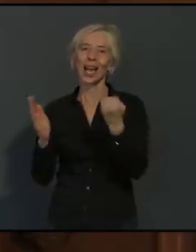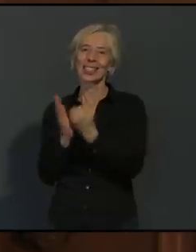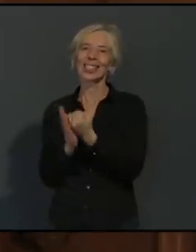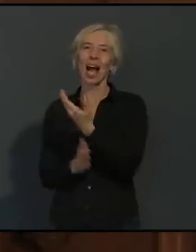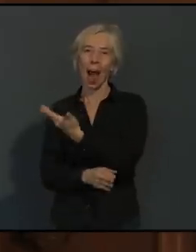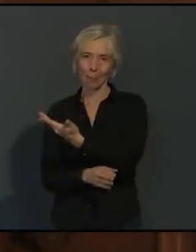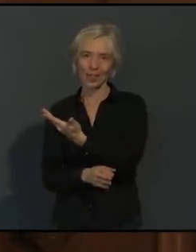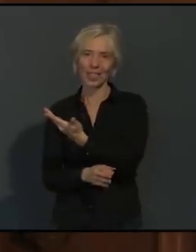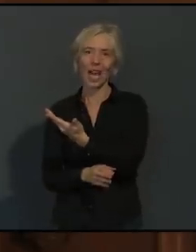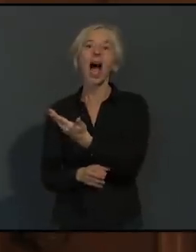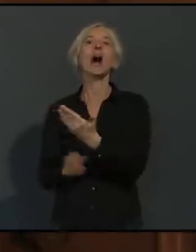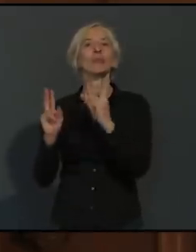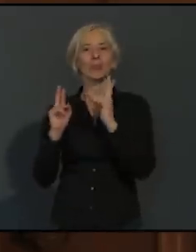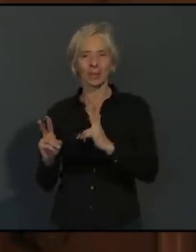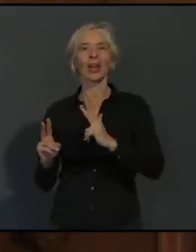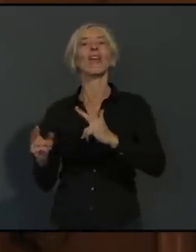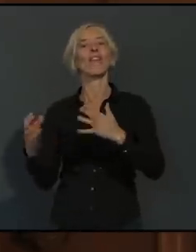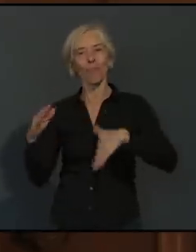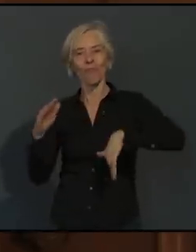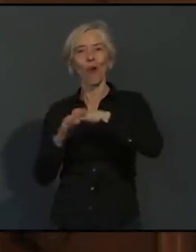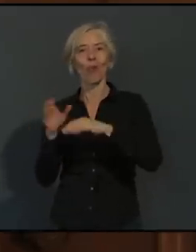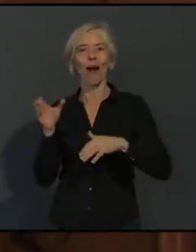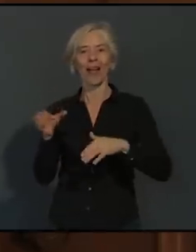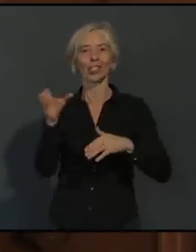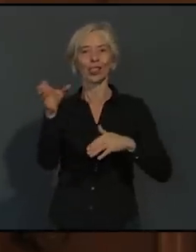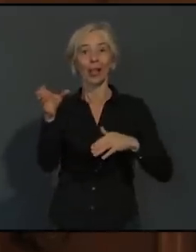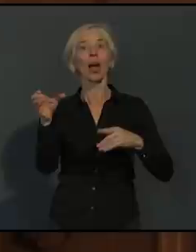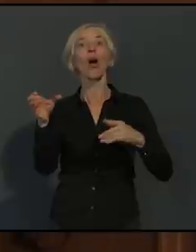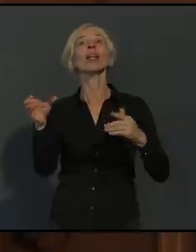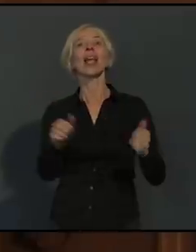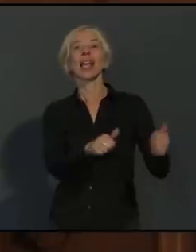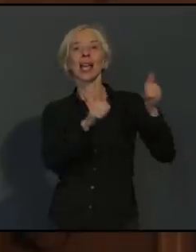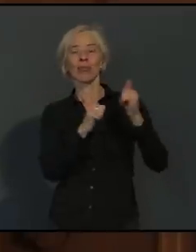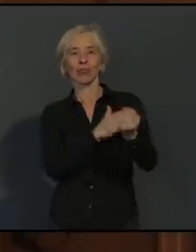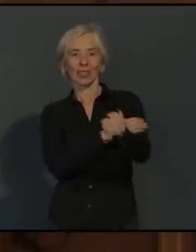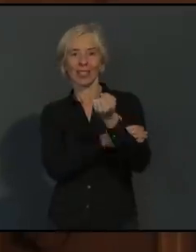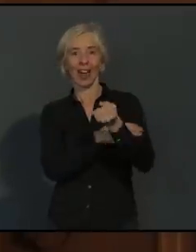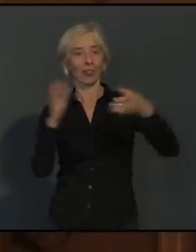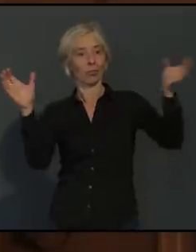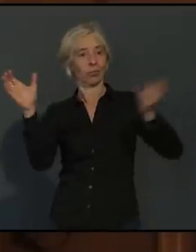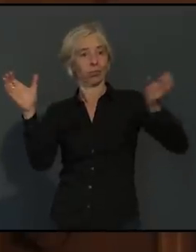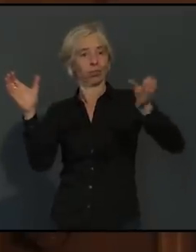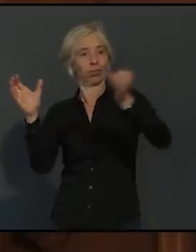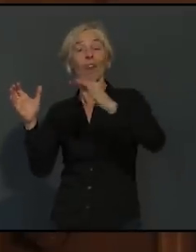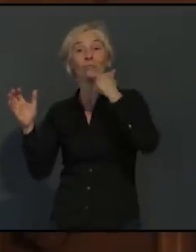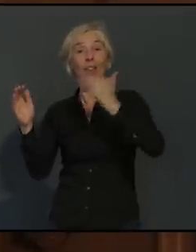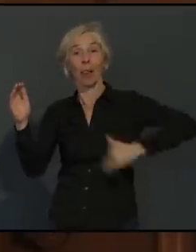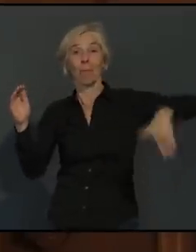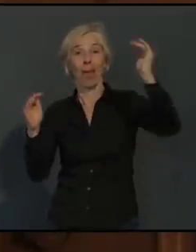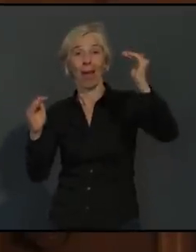Hilfspersonal, sodass natürlich die Vorgänge jetzt nicht mehr so flüssig laufen, wie man sich das bei niedrigen Fallzahlen